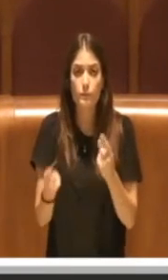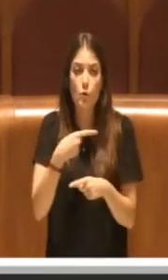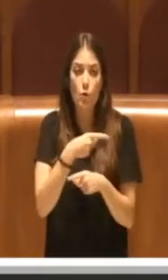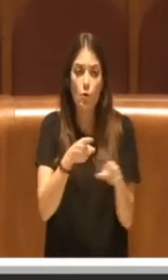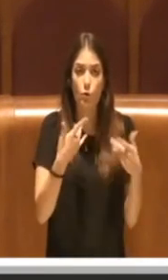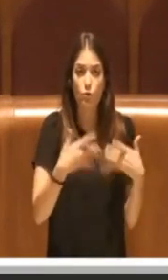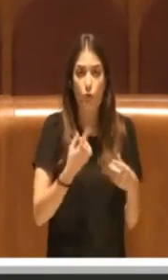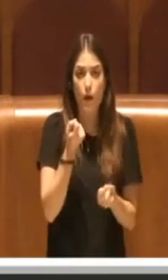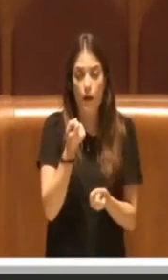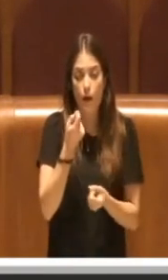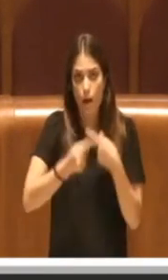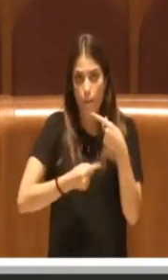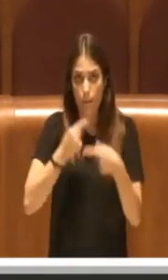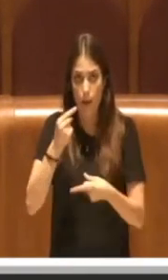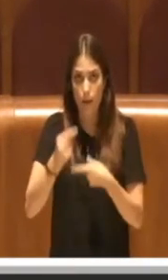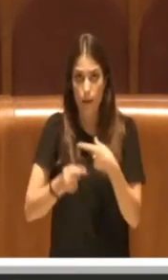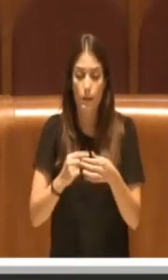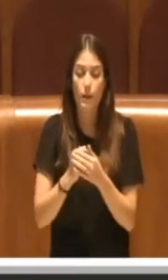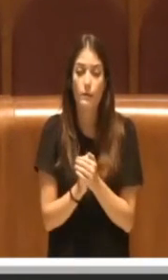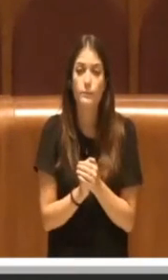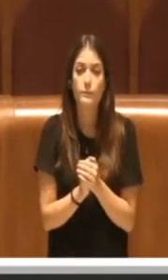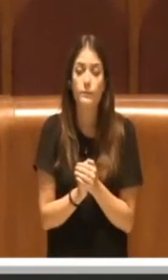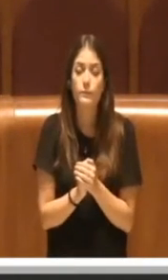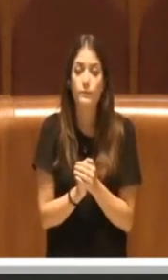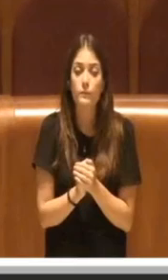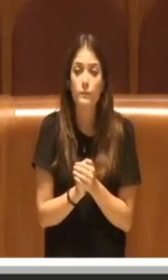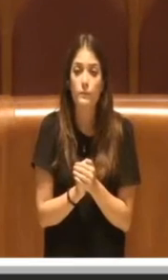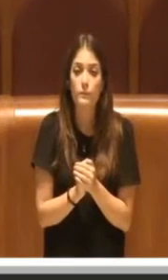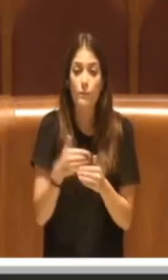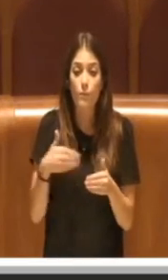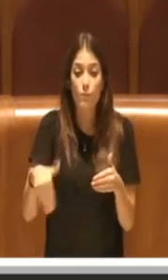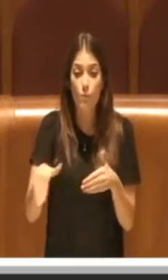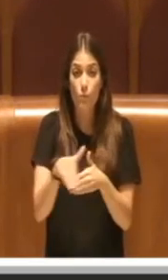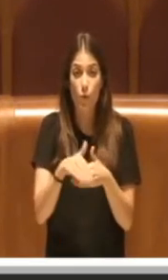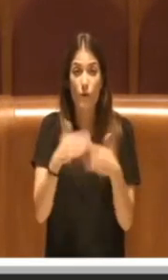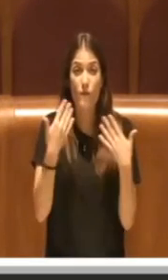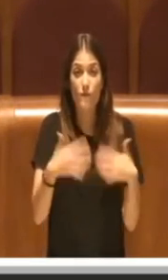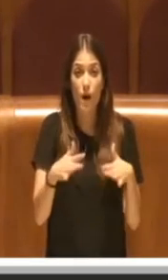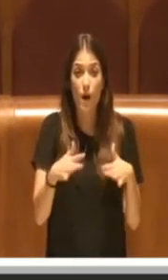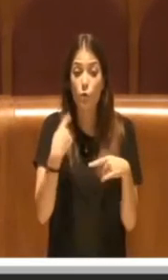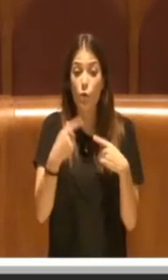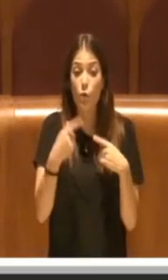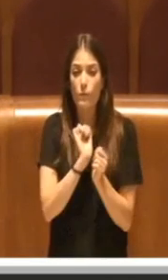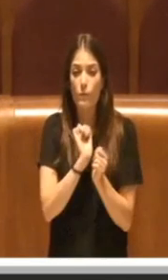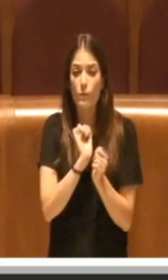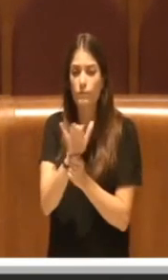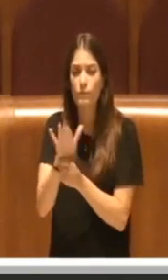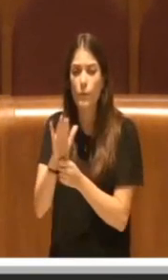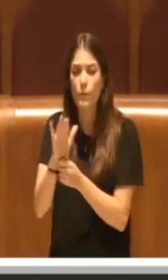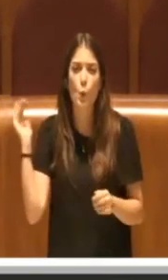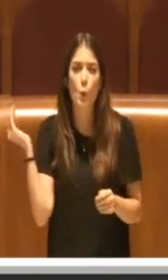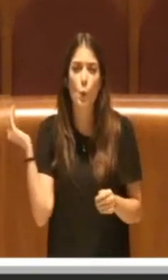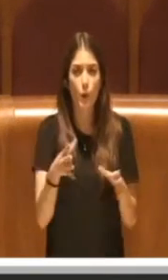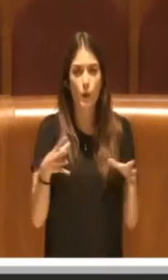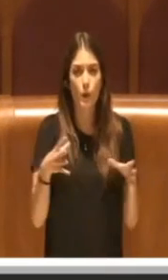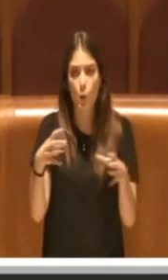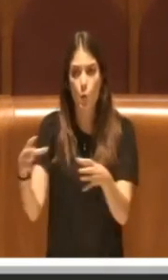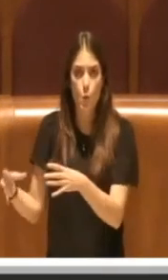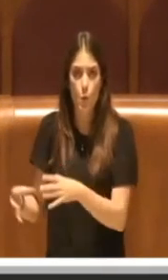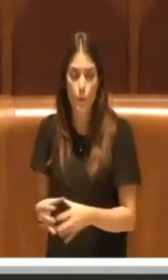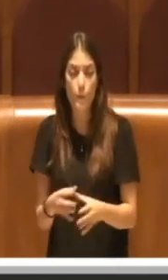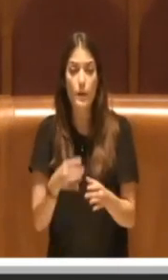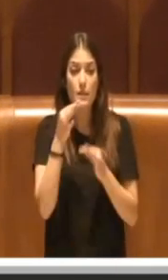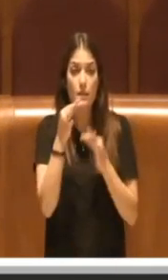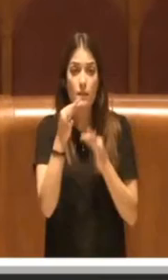e li ho, dopo averli protocollati, fatti inviare a tutti i gruppi in modo che tutti